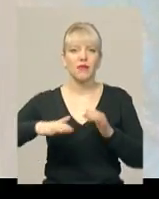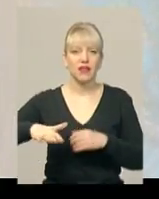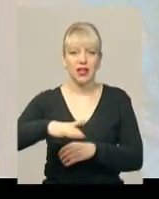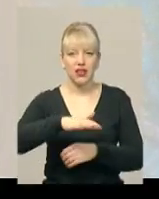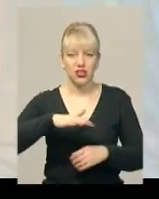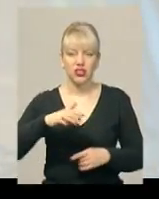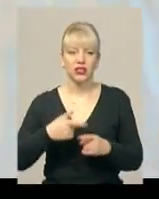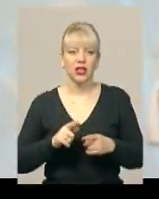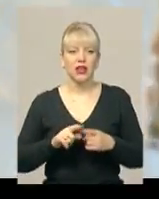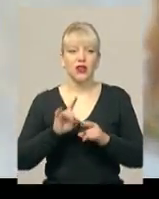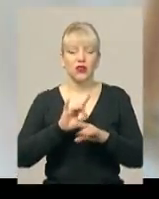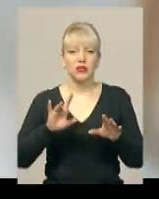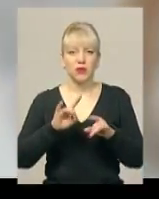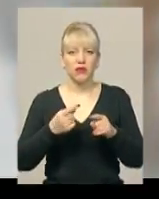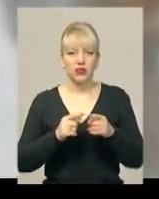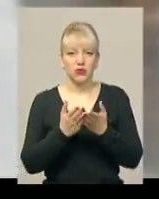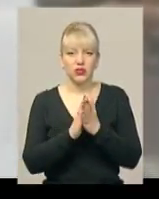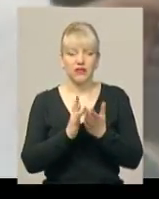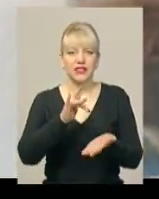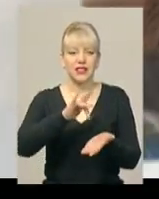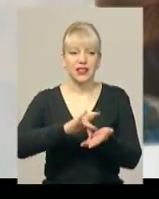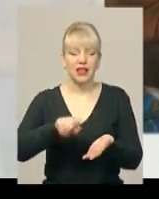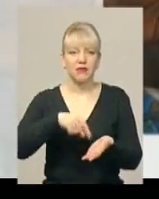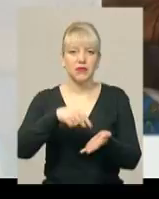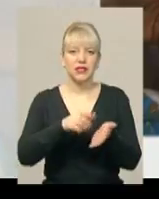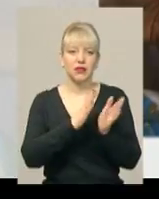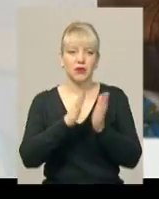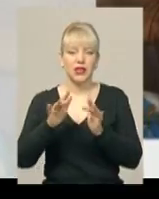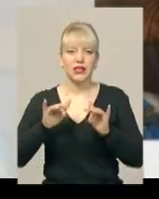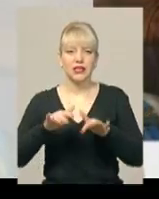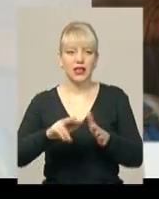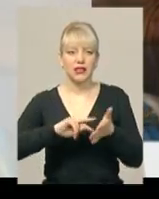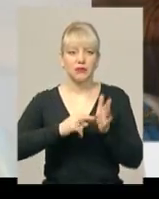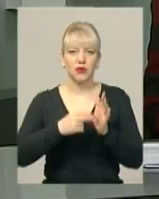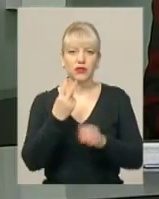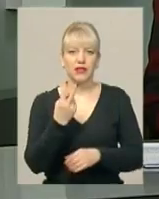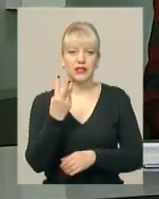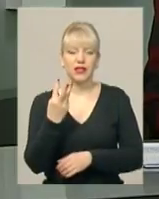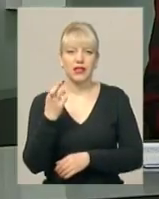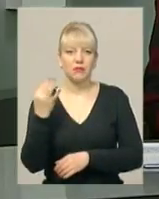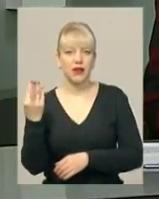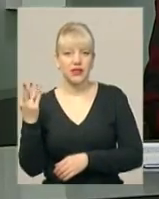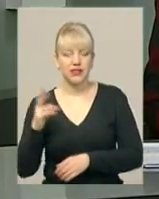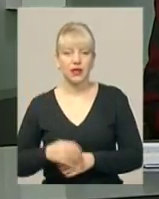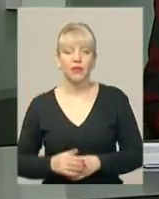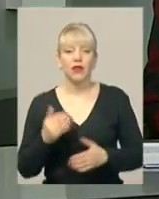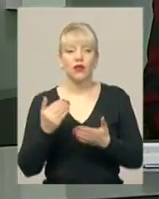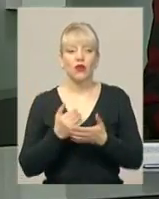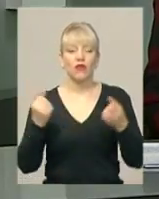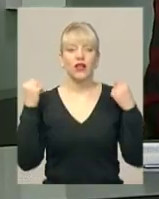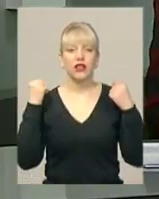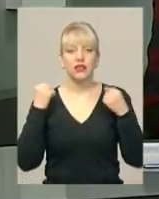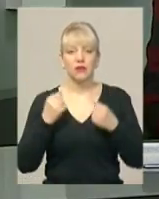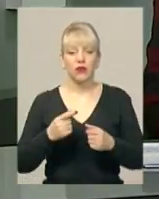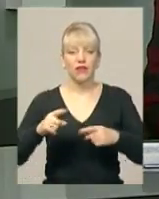розповідь хмельничанам у Центральній міській бібліотеці. Захід запланований на 23 березня. Про новини спорту далі.